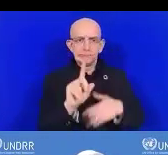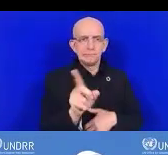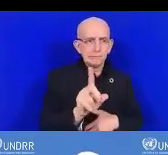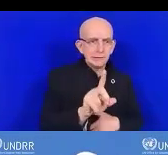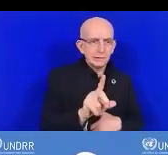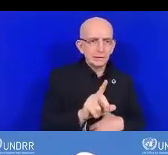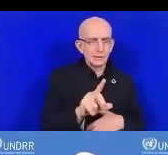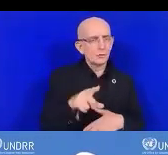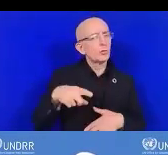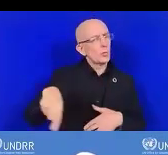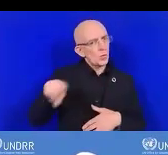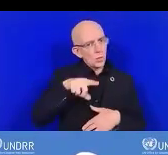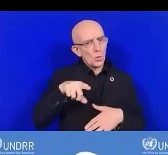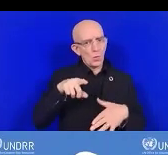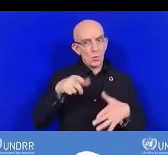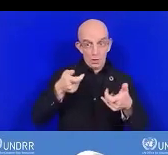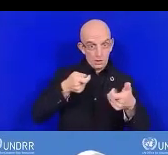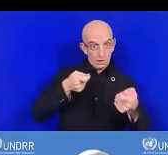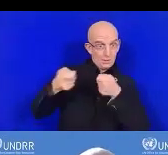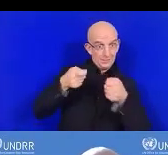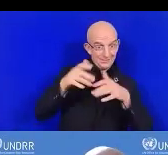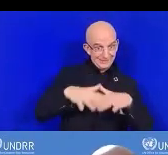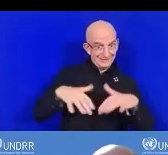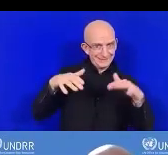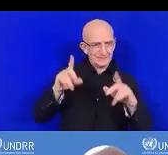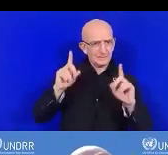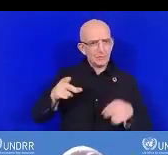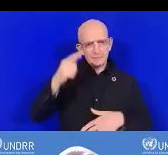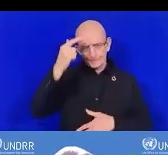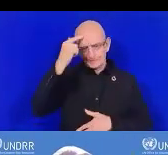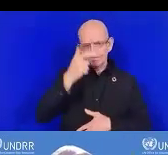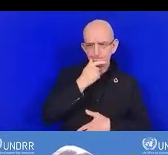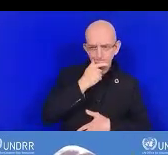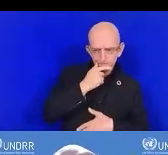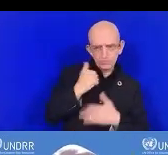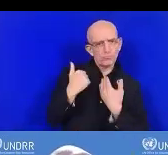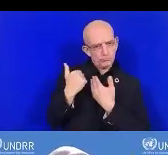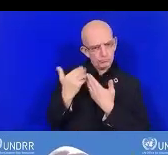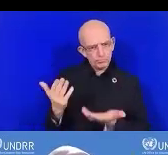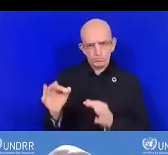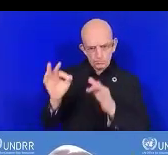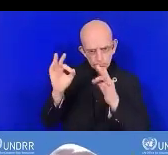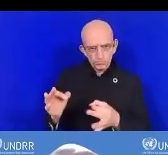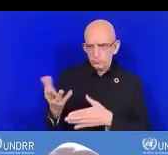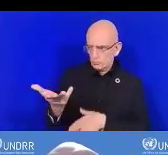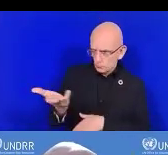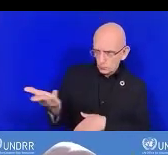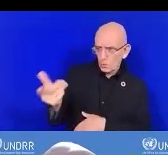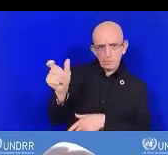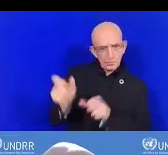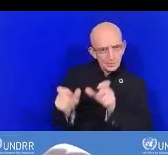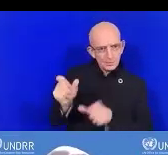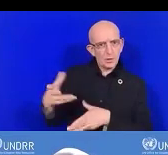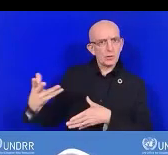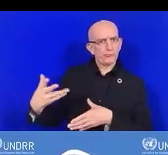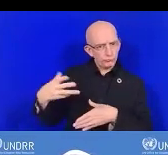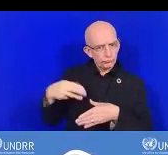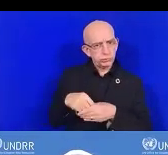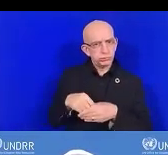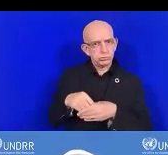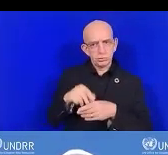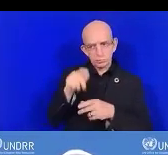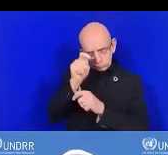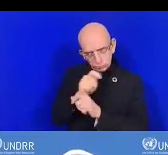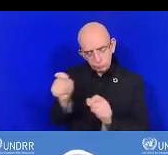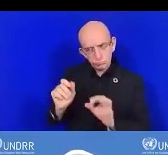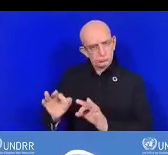garantir que la participation est sûre, digne et favorise l'indépendance. J'aimerais mentionner